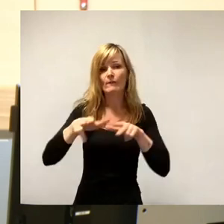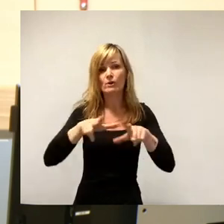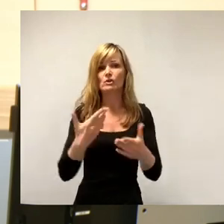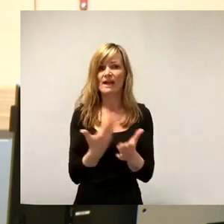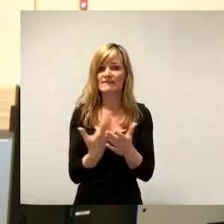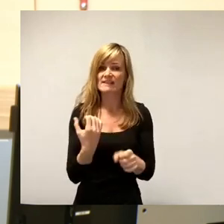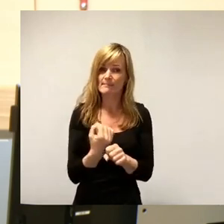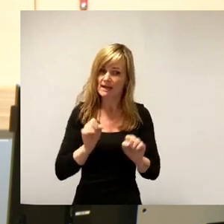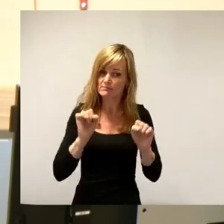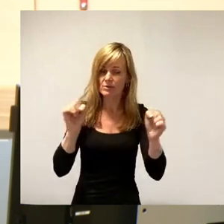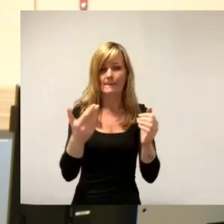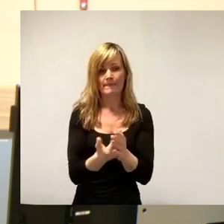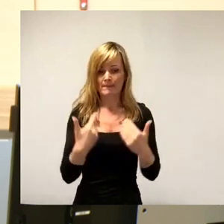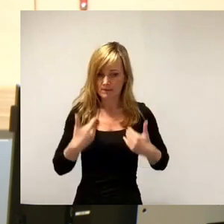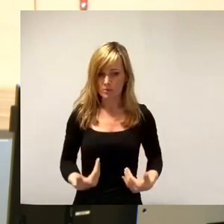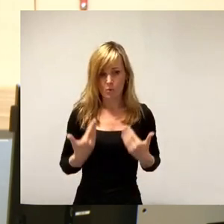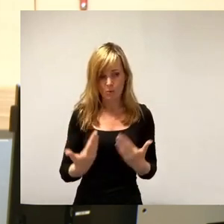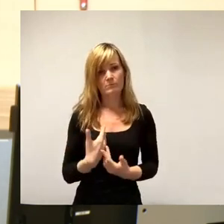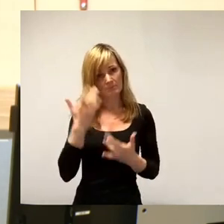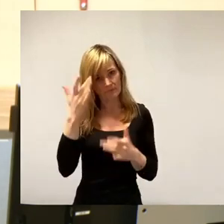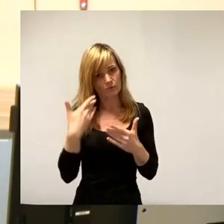Dafür stehen wir und dazu bekennen wir uns. Vielen Dank.